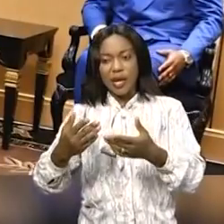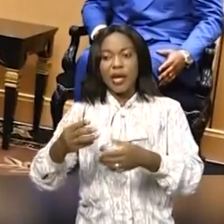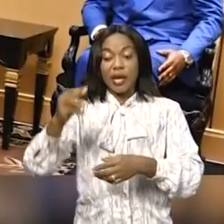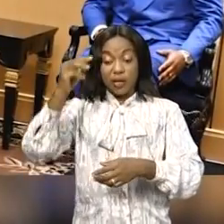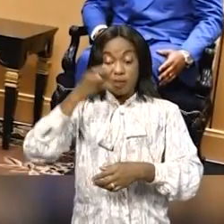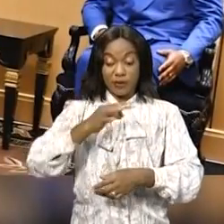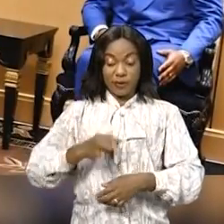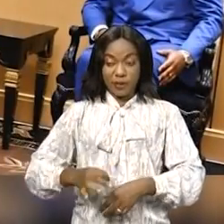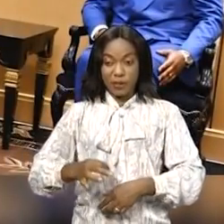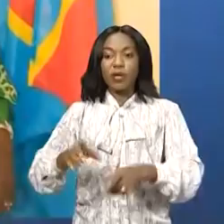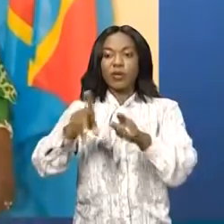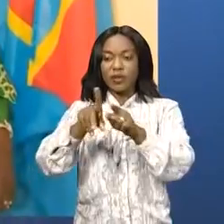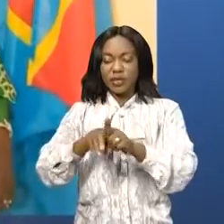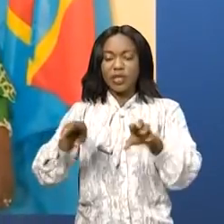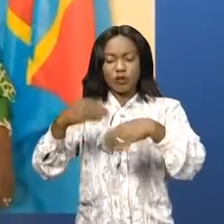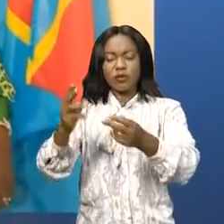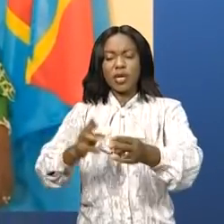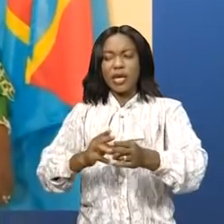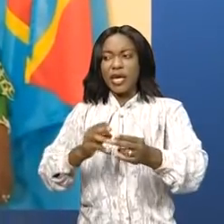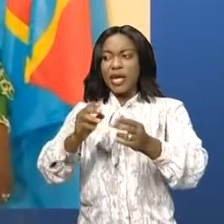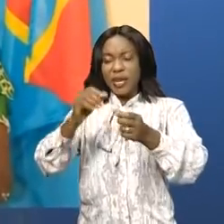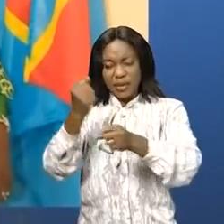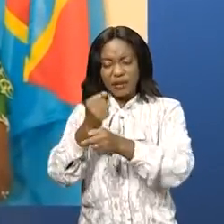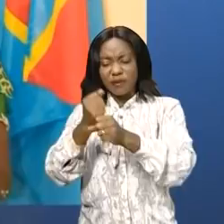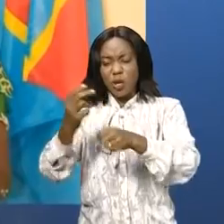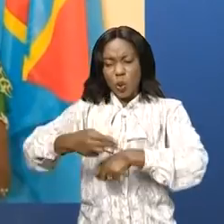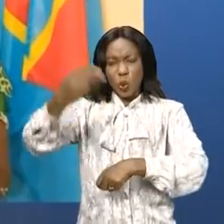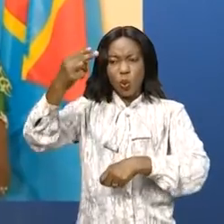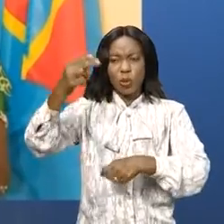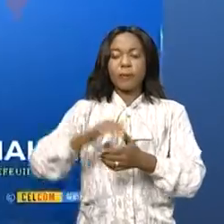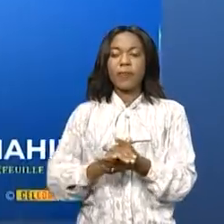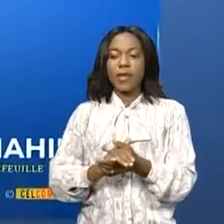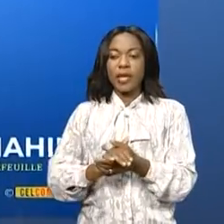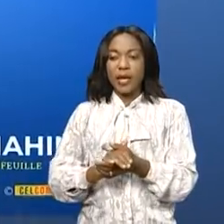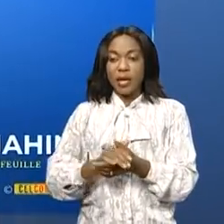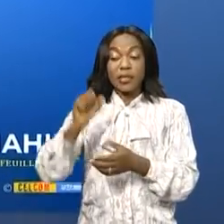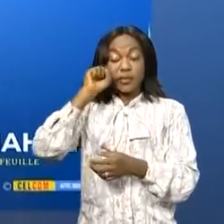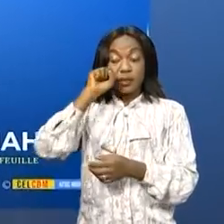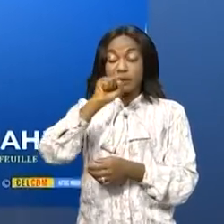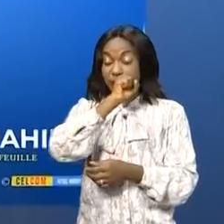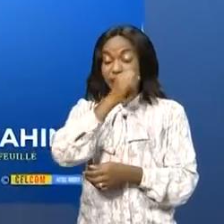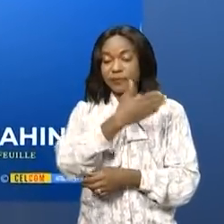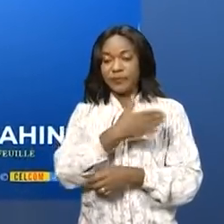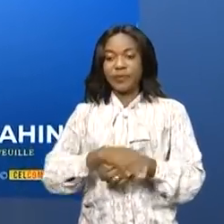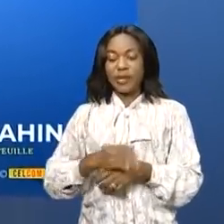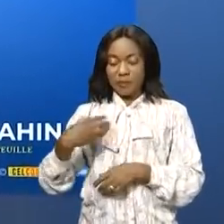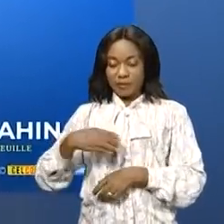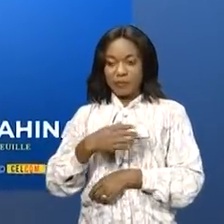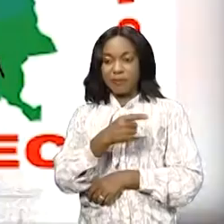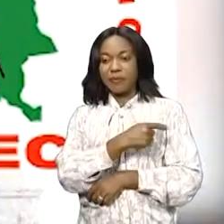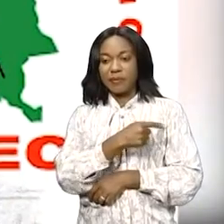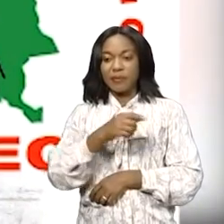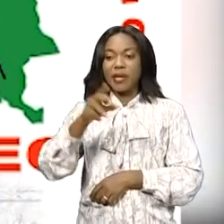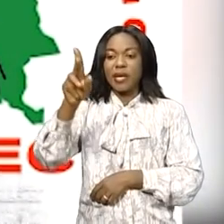confie des postes clés aux femmes. Parmi elles, la députée nationale, l'honorable Adèle Kayinda Mayina, présidente de l